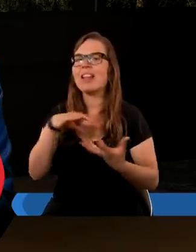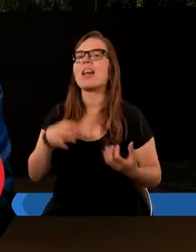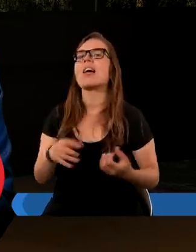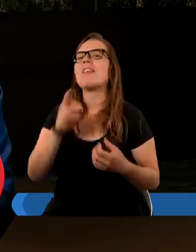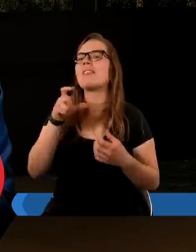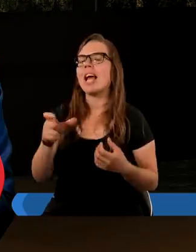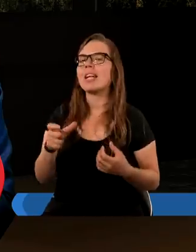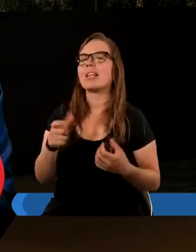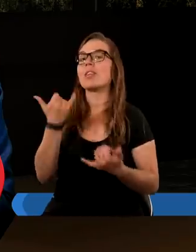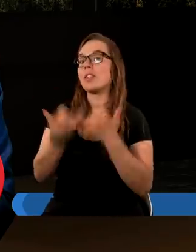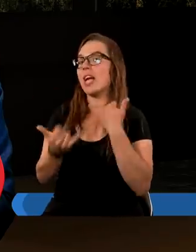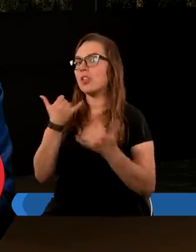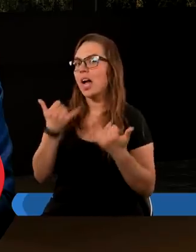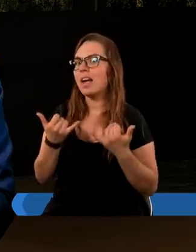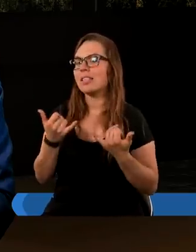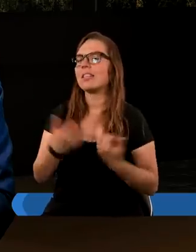więc jeżeli